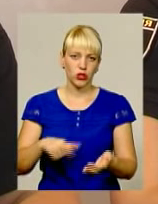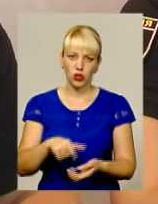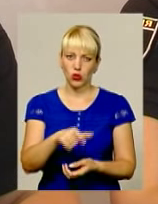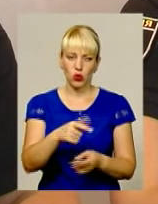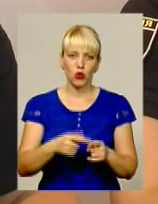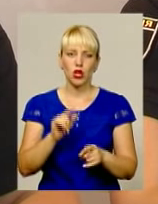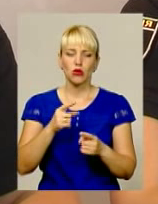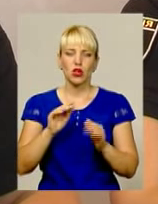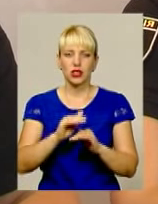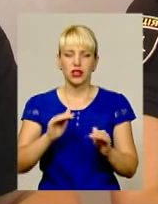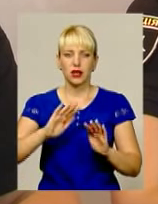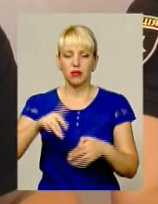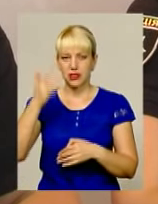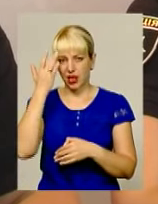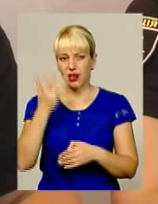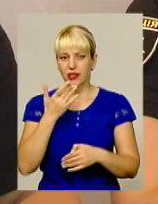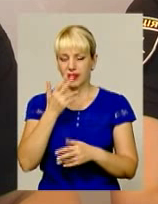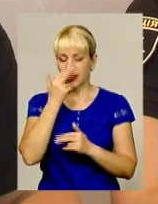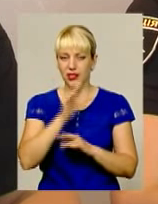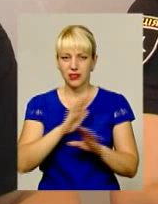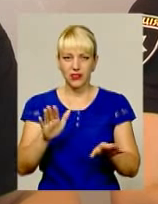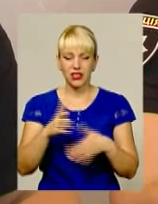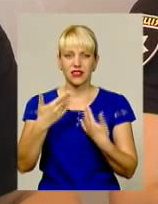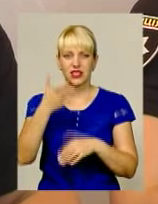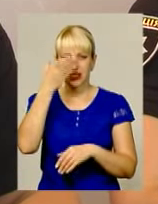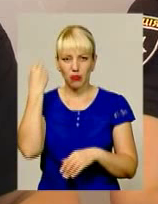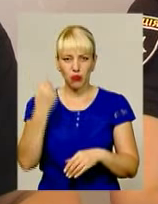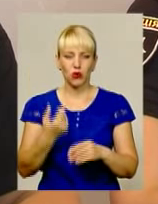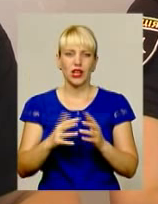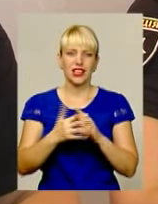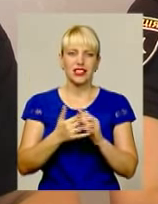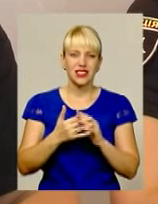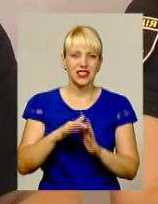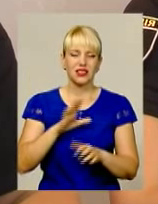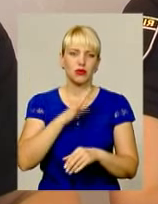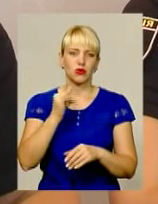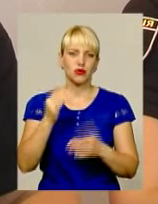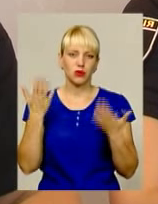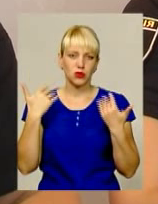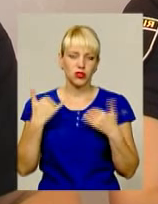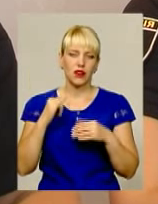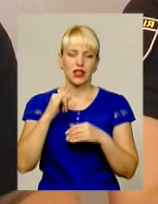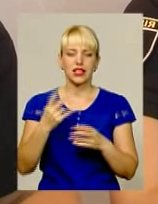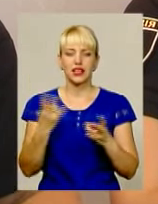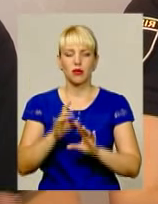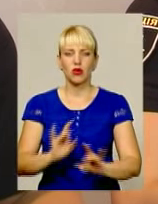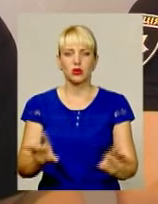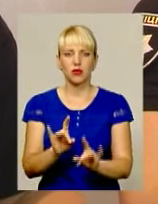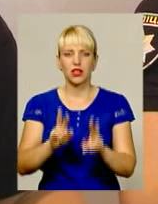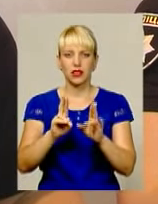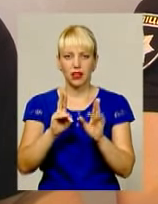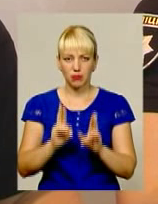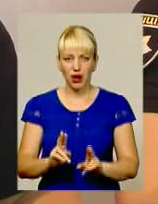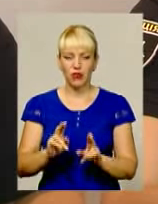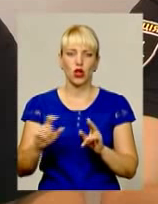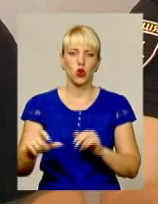після літа не звикли, як сказали, від сіл, що там малий потік автомобілі. І розповідати про правила дорожнього